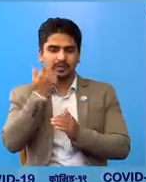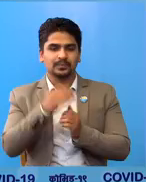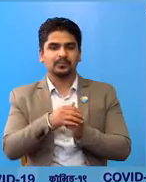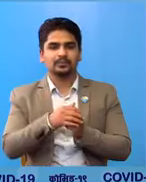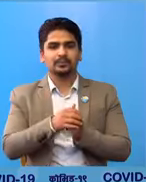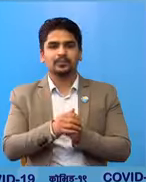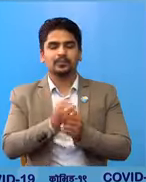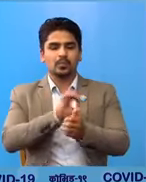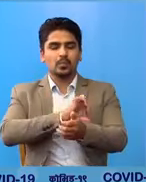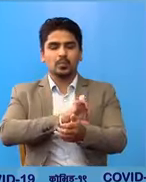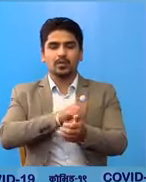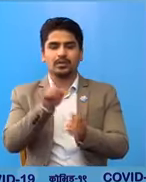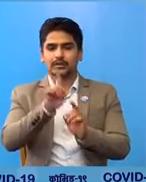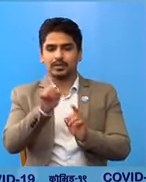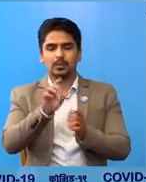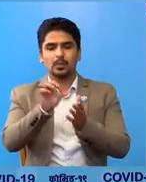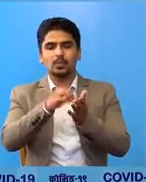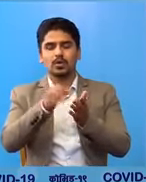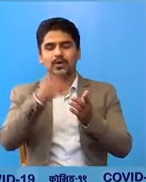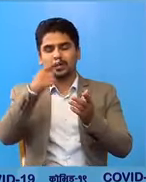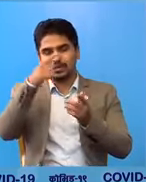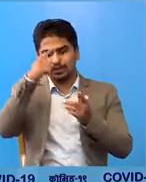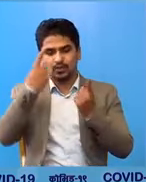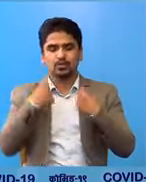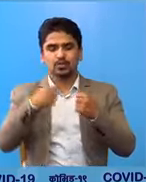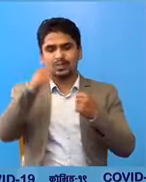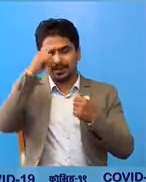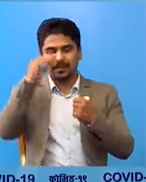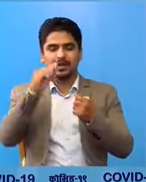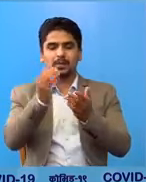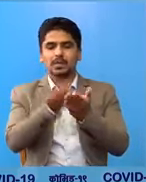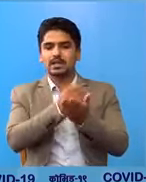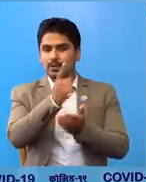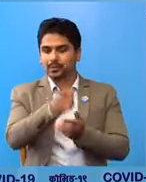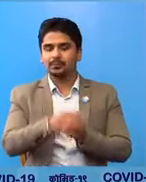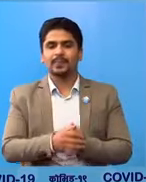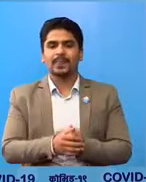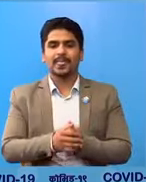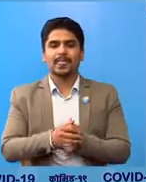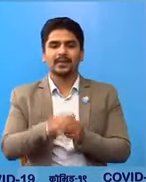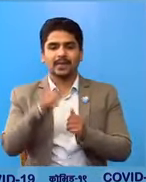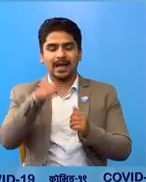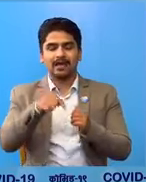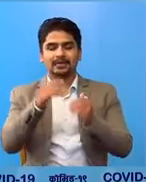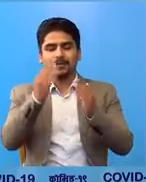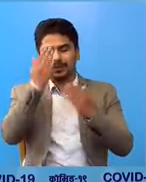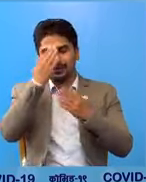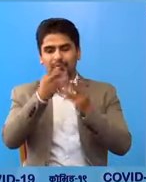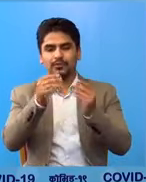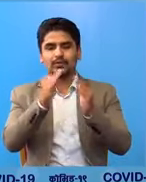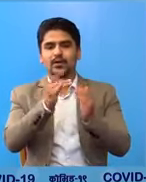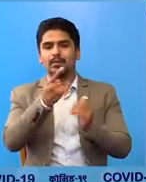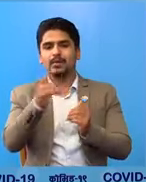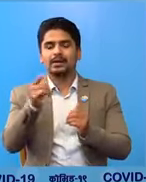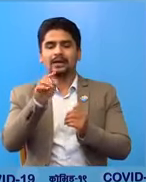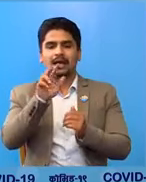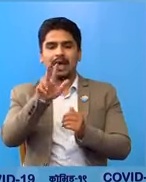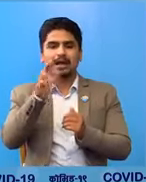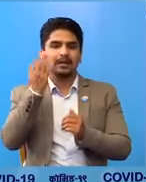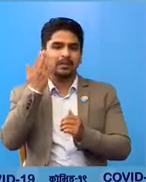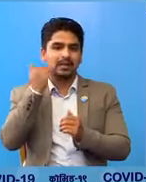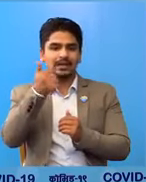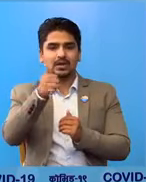प्रादेशिक नभायर पोखर स्वत्य ग्यान पृतिस्थानों एसरी आज डिस्चाज हुनू हुने 8 महिलार 68